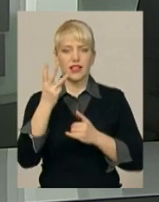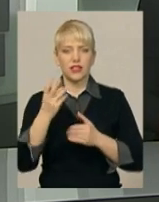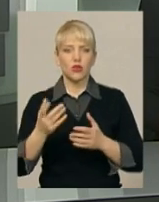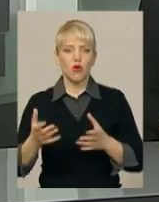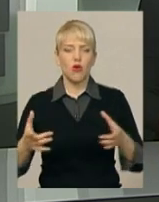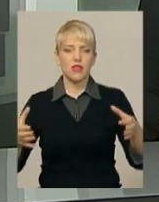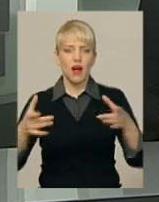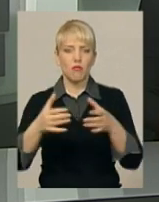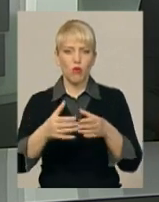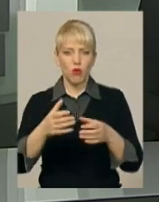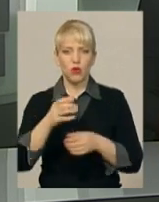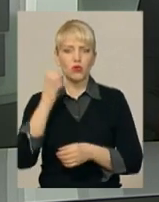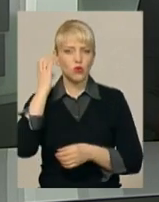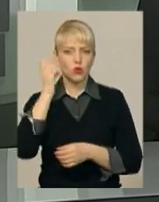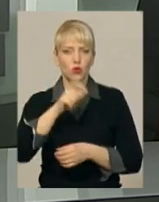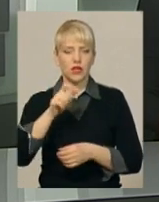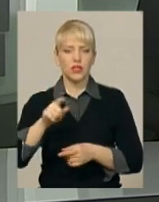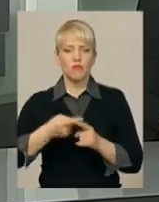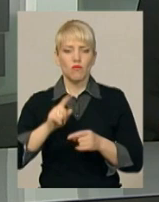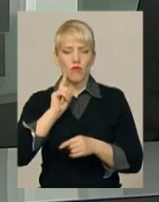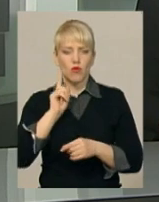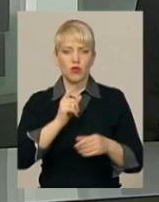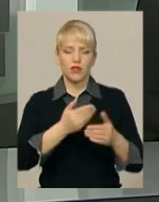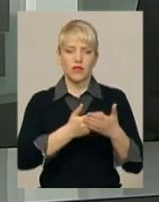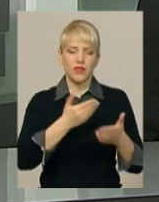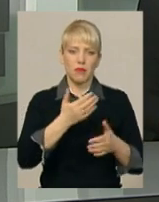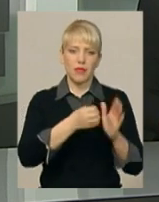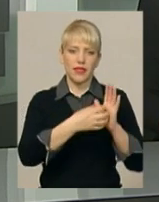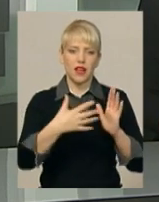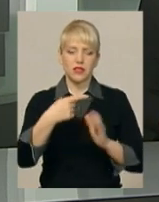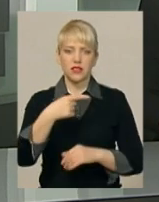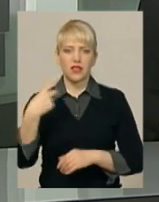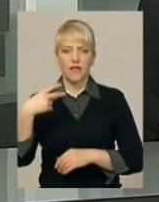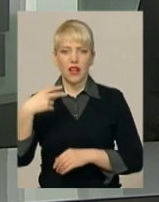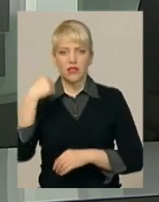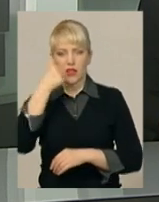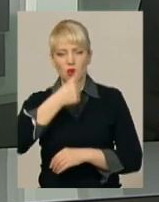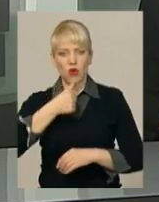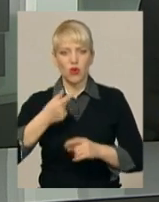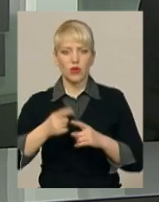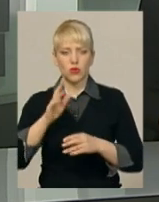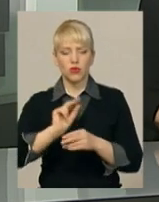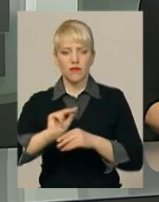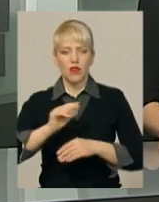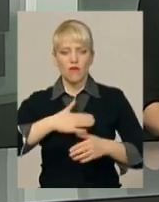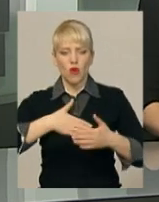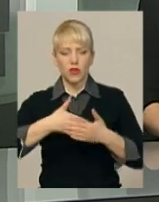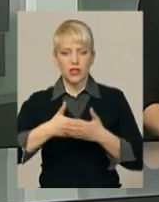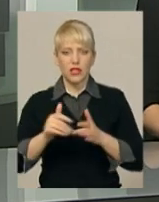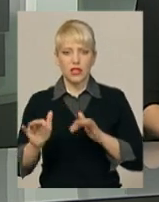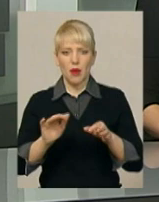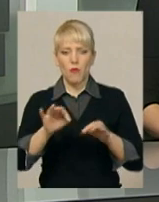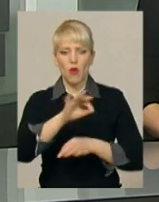слухачів. А це молодь від 15 до 20 років, в яких навчатимуть основ волонтерської діяльності, проектного